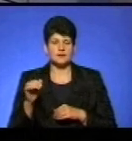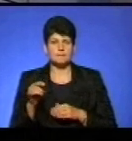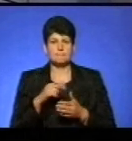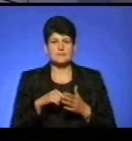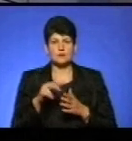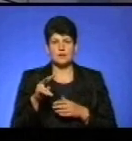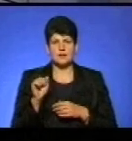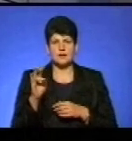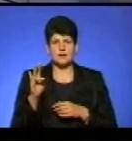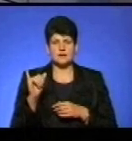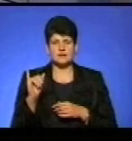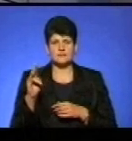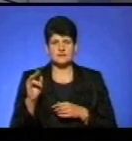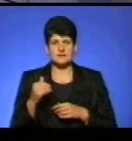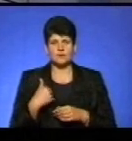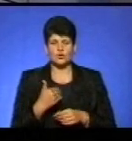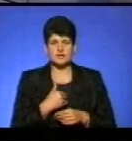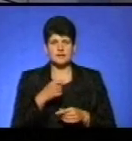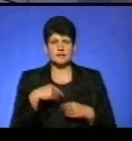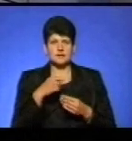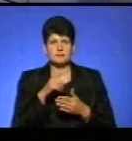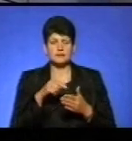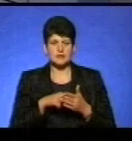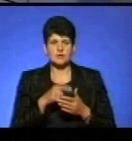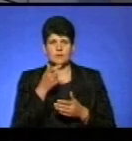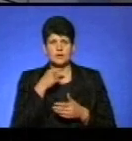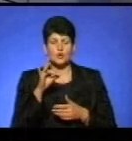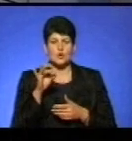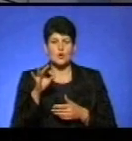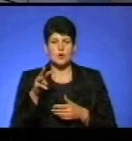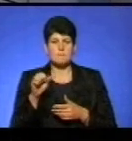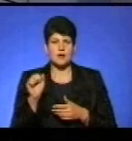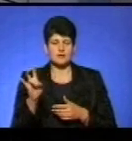Лаховськи. Чи ви хотіли задати запитання пану Роману?